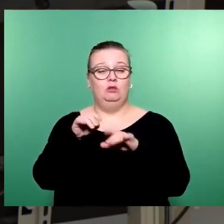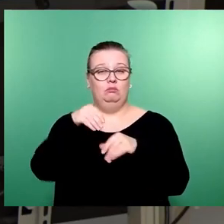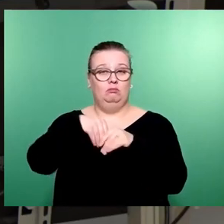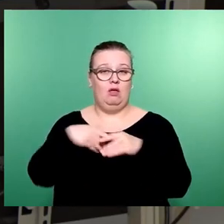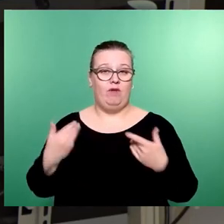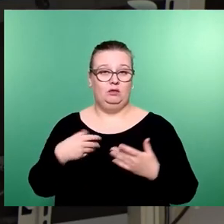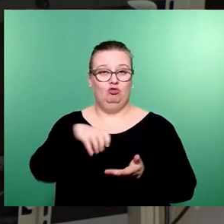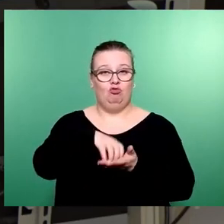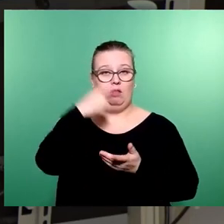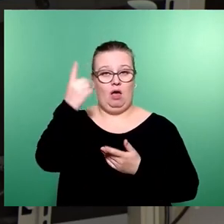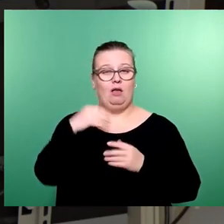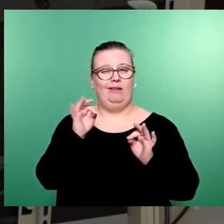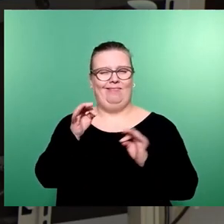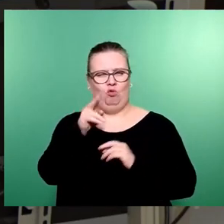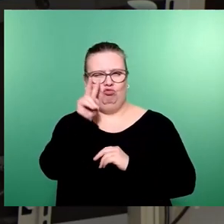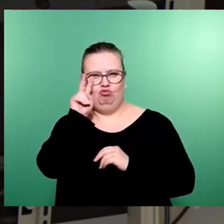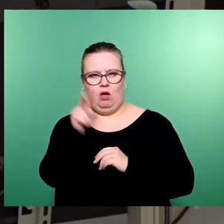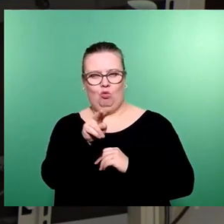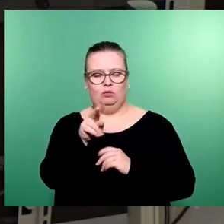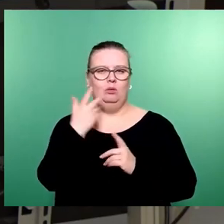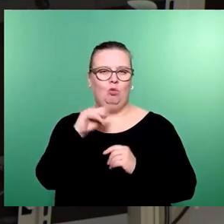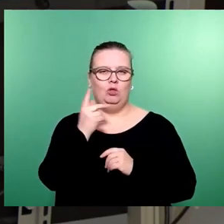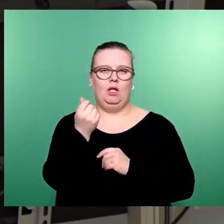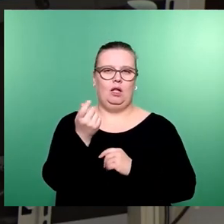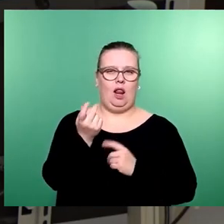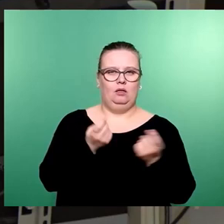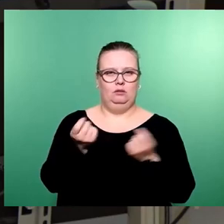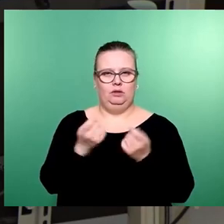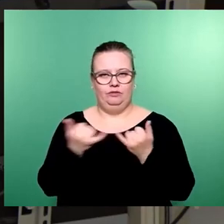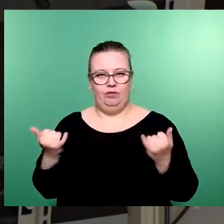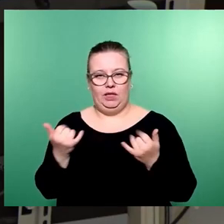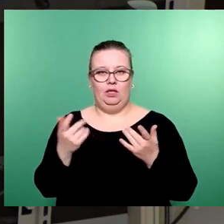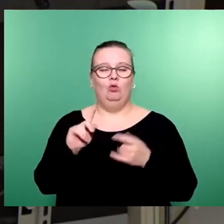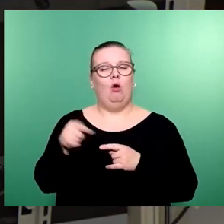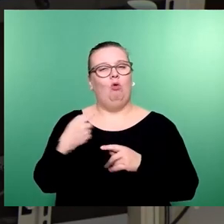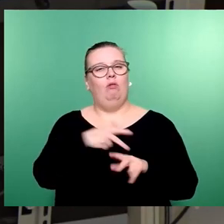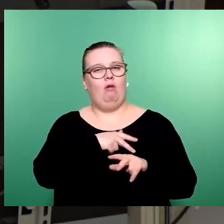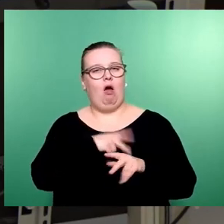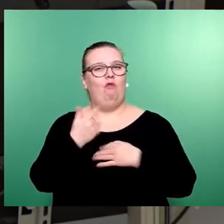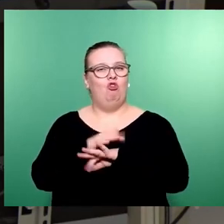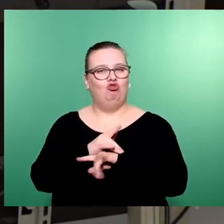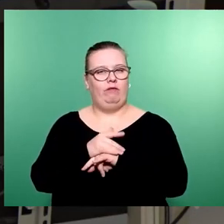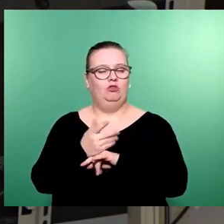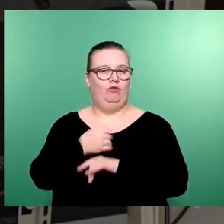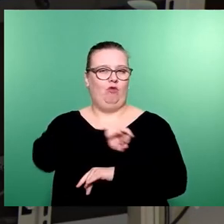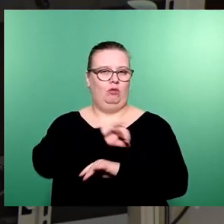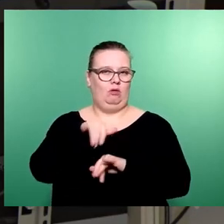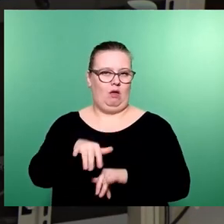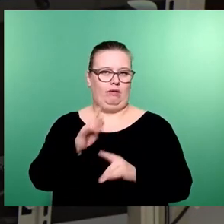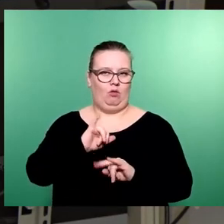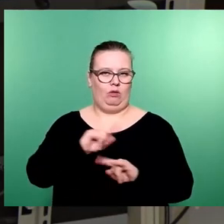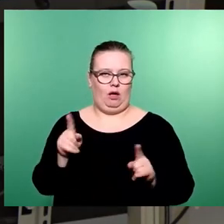Stadtrat ein genaueres Augenmerk darauf zu legen, wie mit dem Geld bei der DVB umgegangen wird und ob überall Wirtschaftlichkeitsgesichtspunkte beachtet werden.